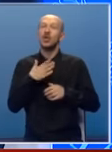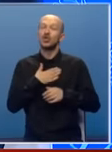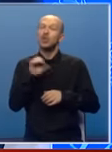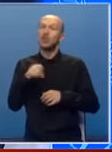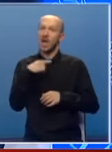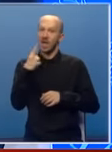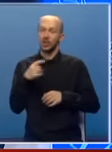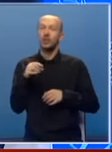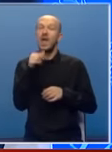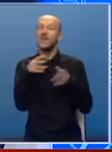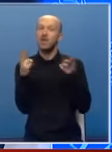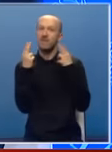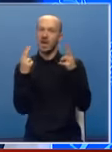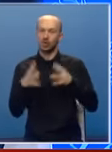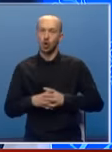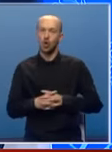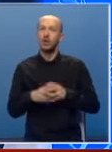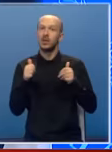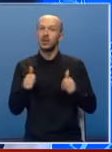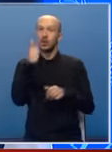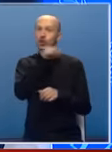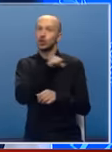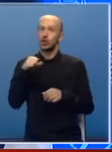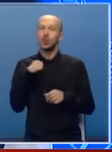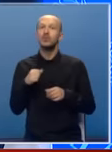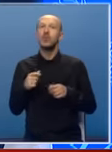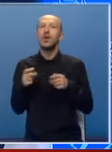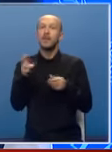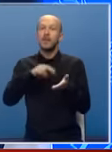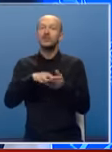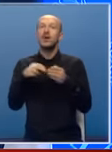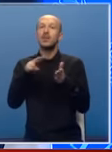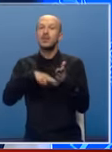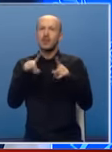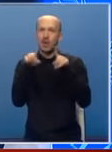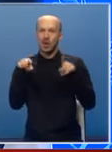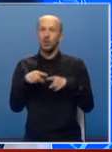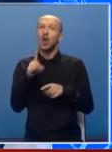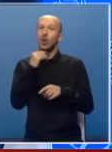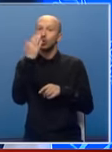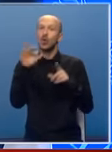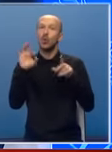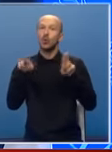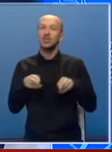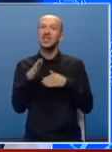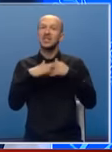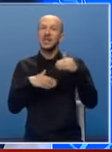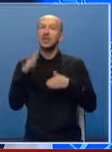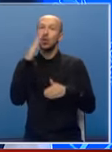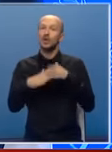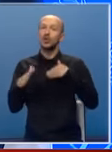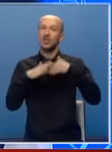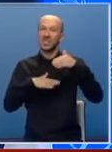da kažem da je veoma važno, ovo dana što smo pristuvali, potpisivanju memoranduma, koji će omogućiti izgradnju, konačnu